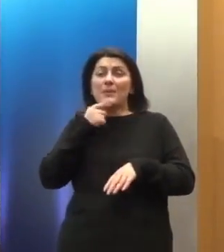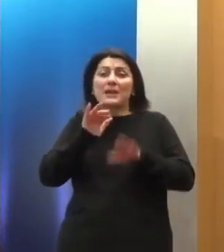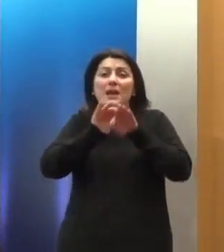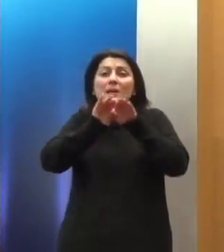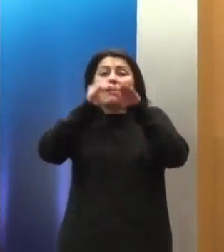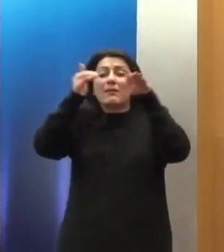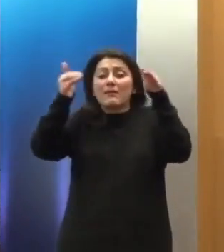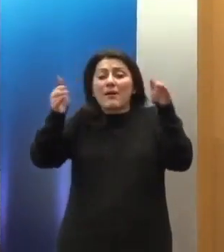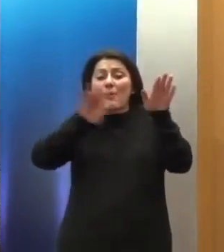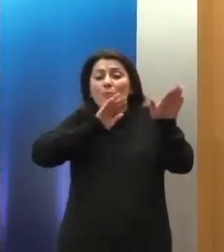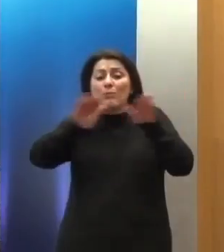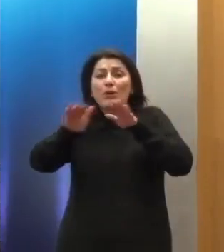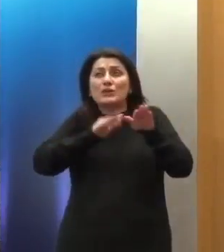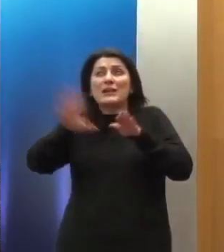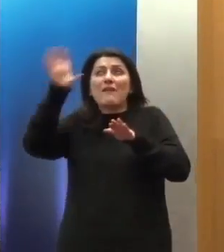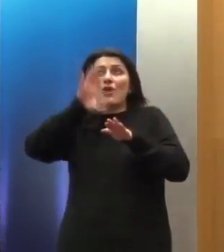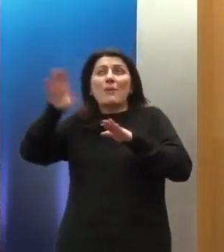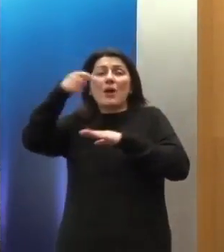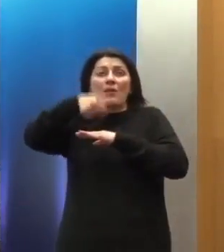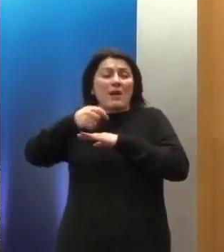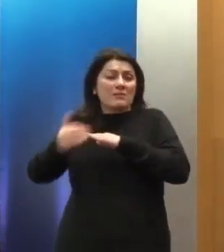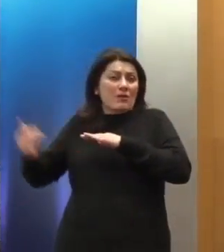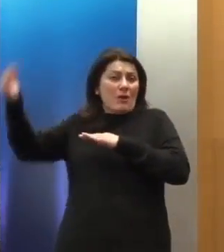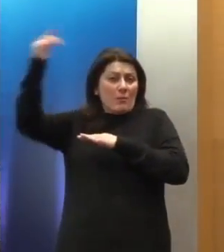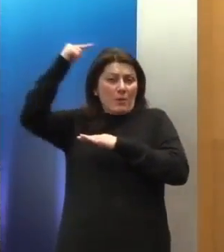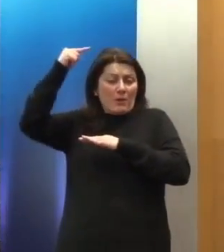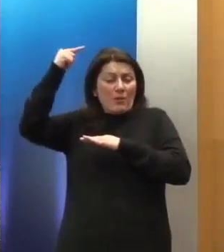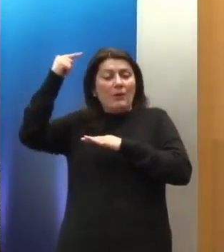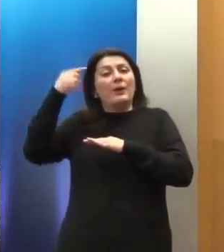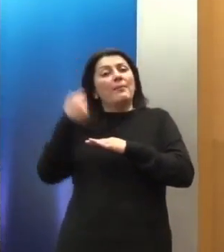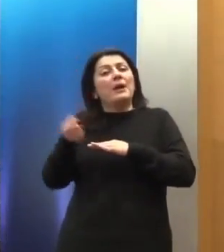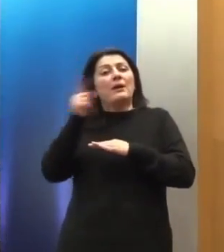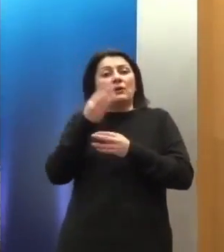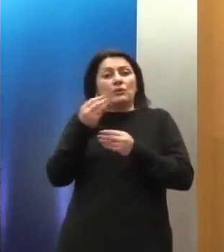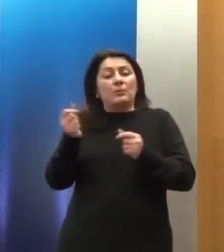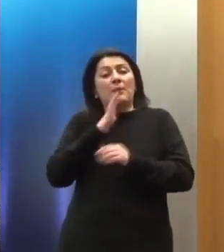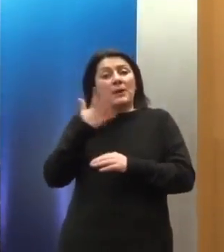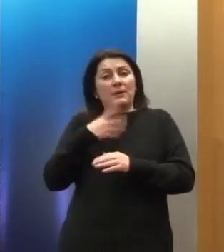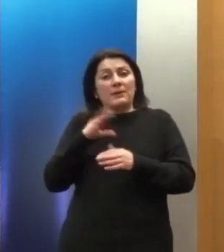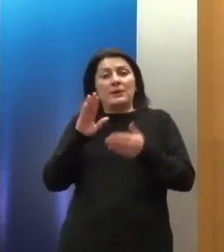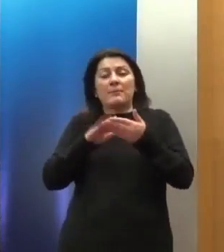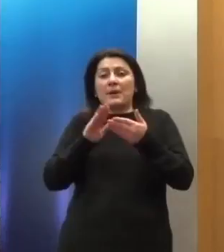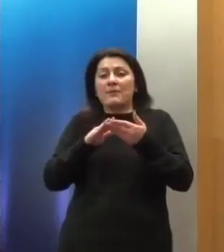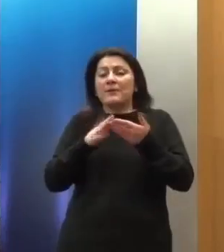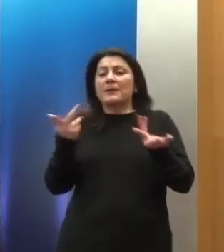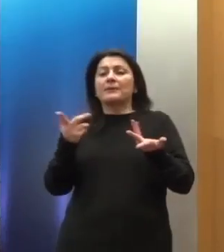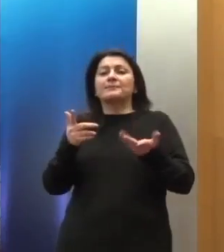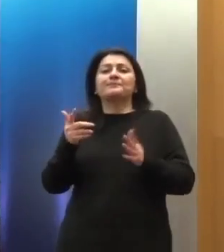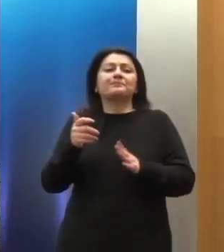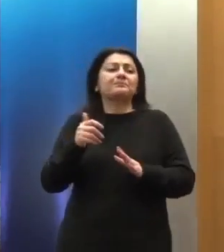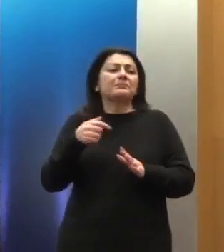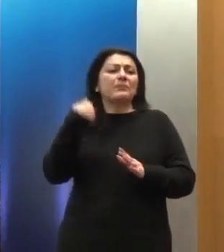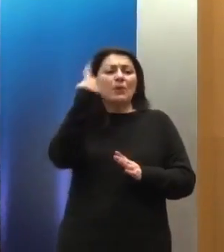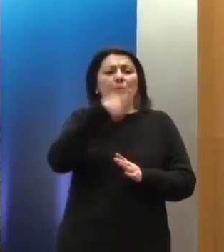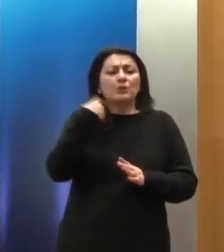υπάρχει ένας άλλος τρόπος με τον οποίο μπορεί να έχουν, εάν θέλετε, μία επαφή, η ιδιώτεση, η κοινωνία των πολιτών ή τα